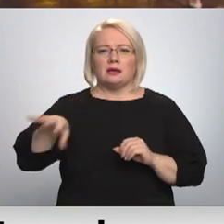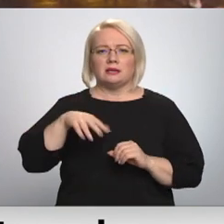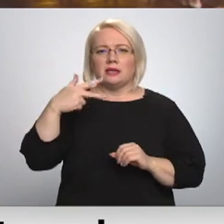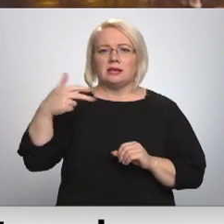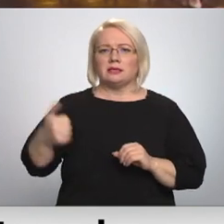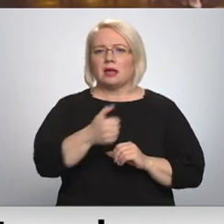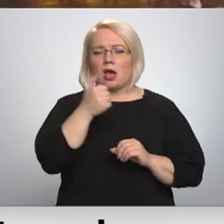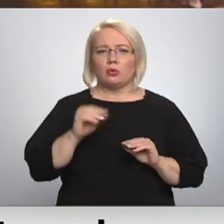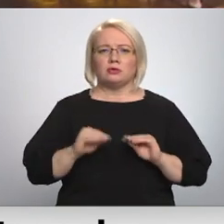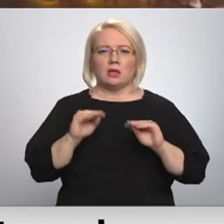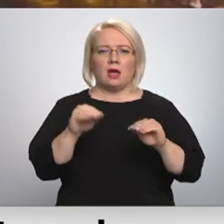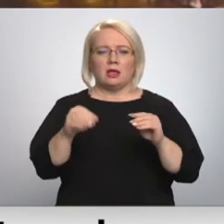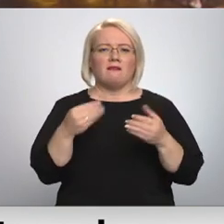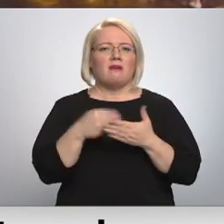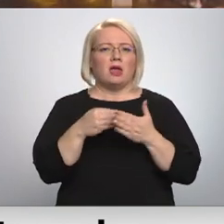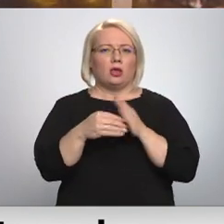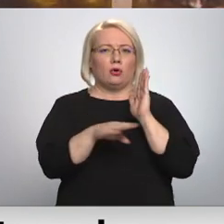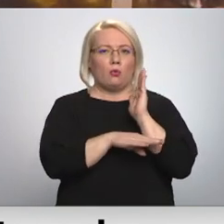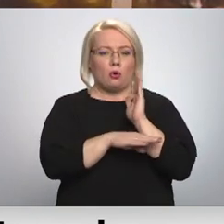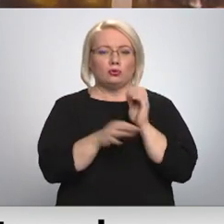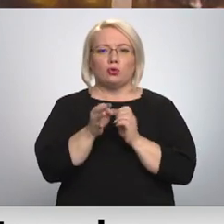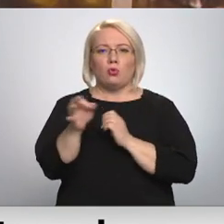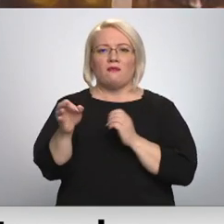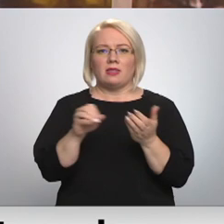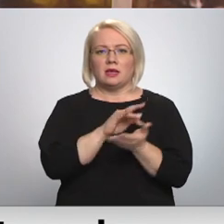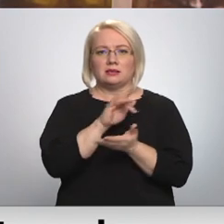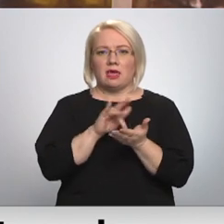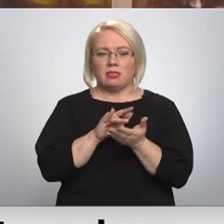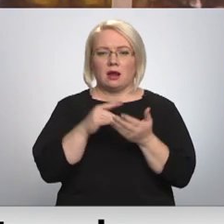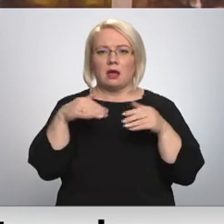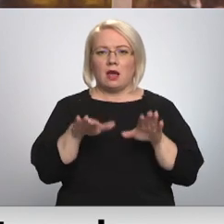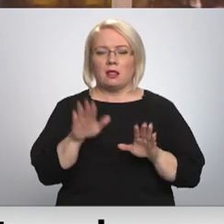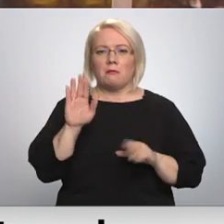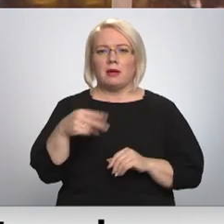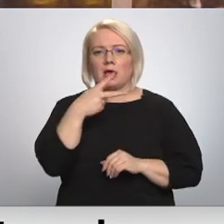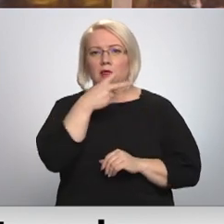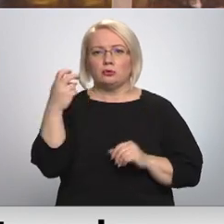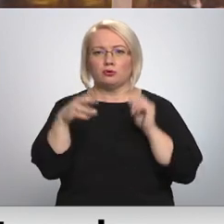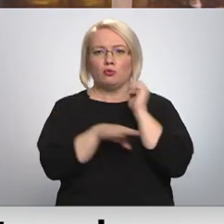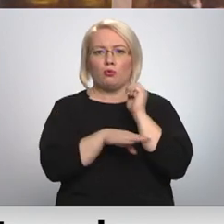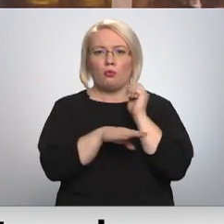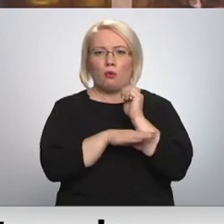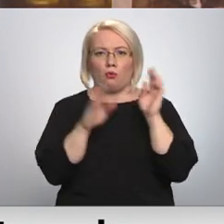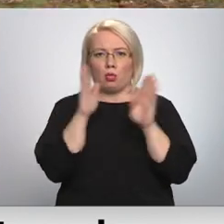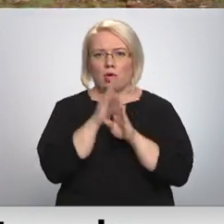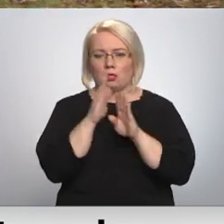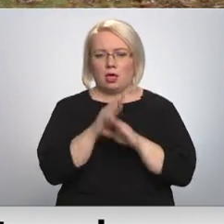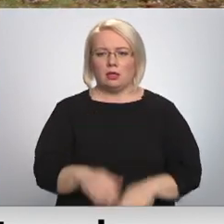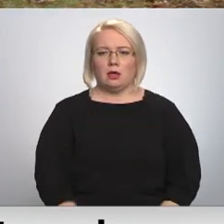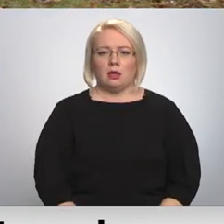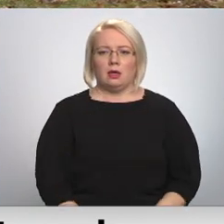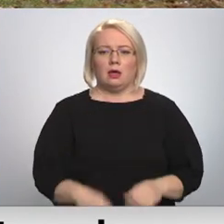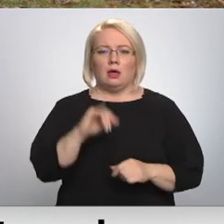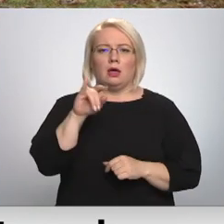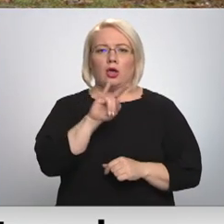stādījusi vērtīgus kokus. Noveda centrā būs jālēma par gandrīz 200 koku likteni. Jūdas